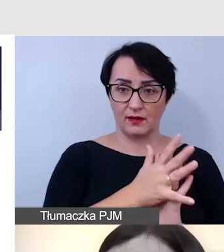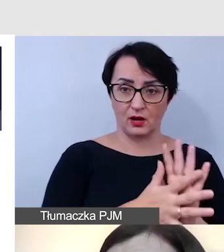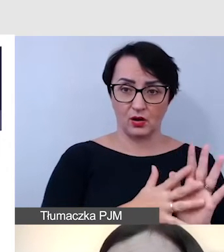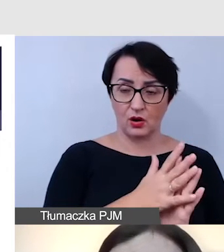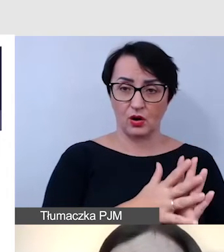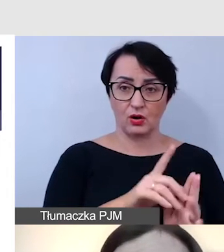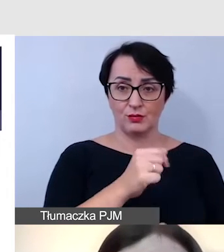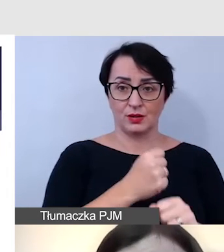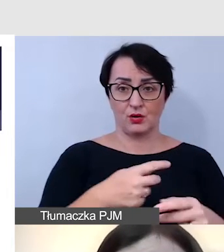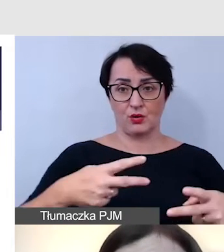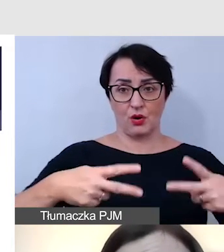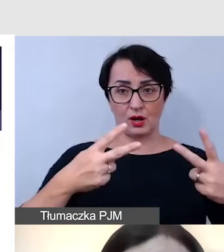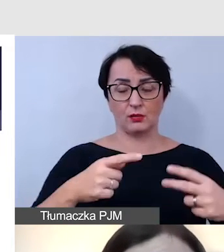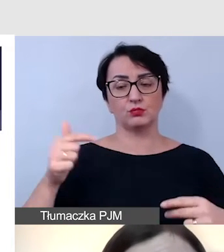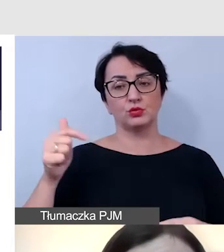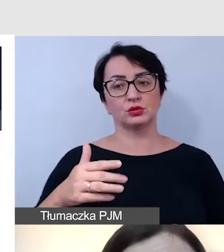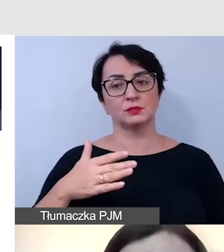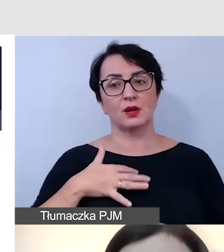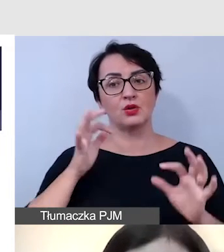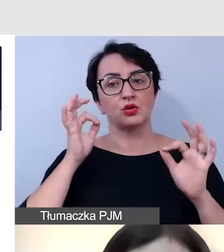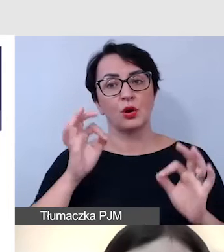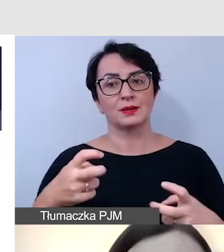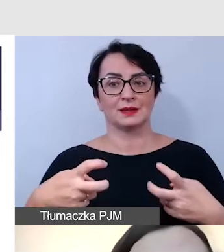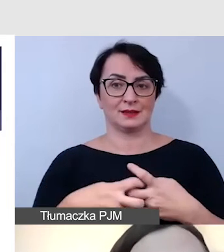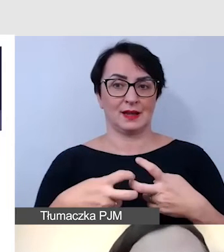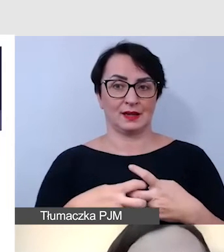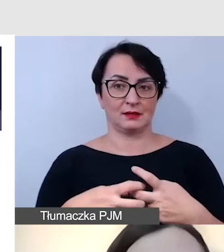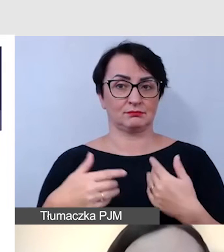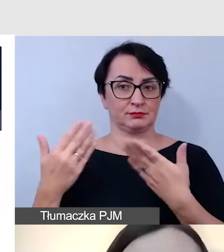pracowaliby online, muszą mieć bardzo dobry internet.